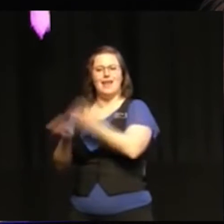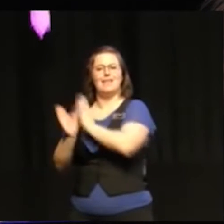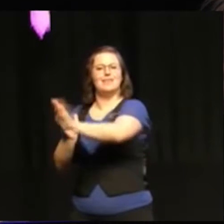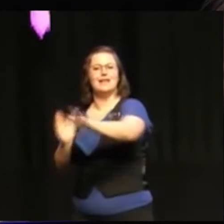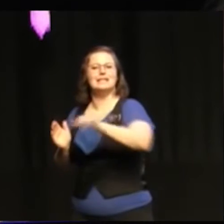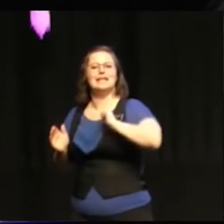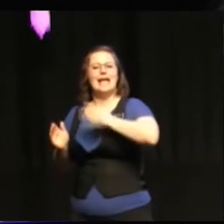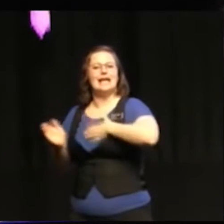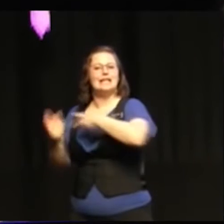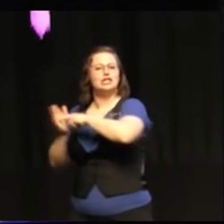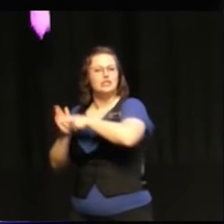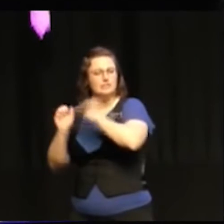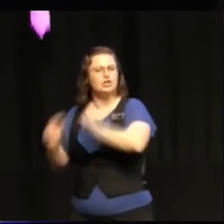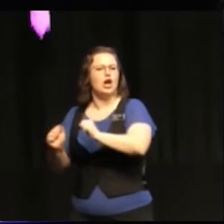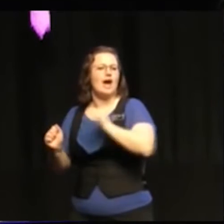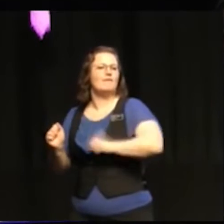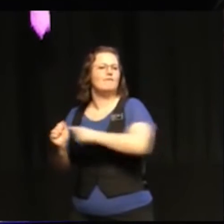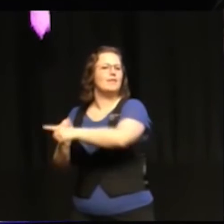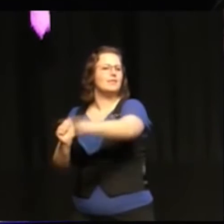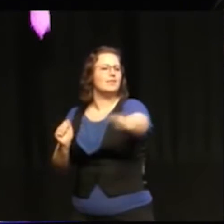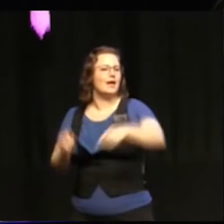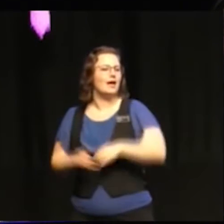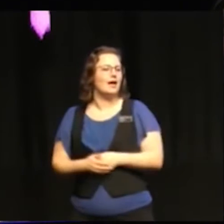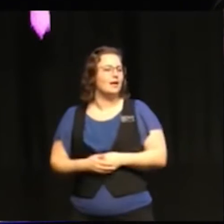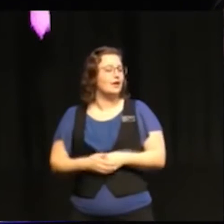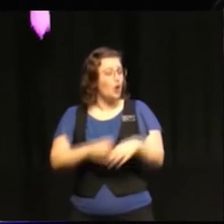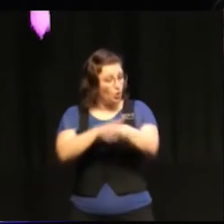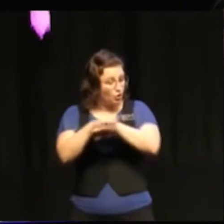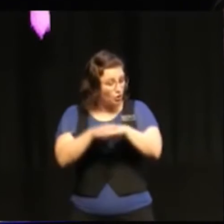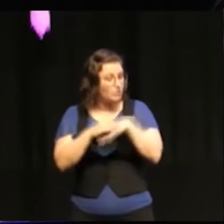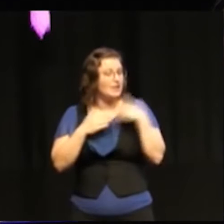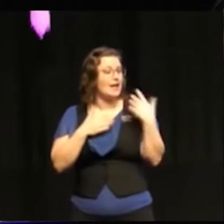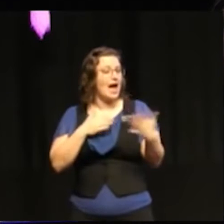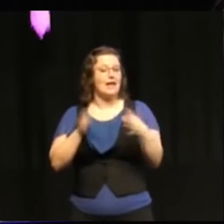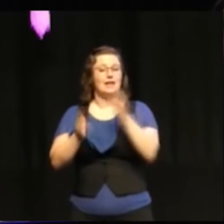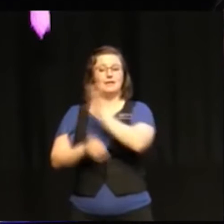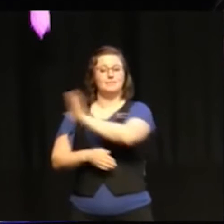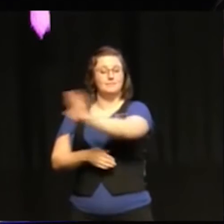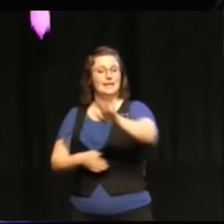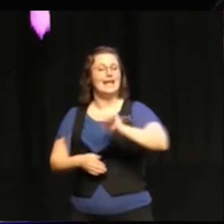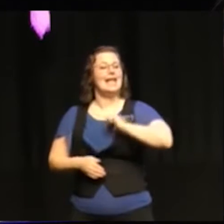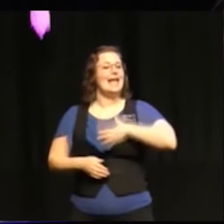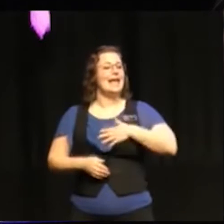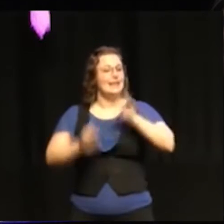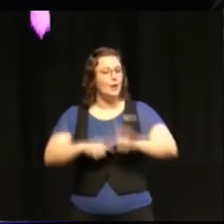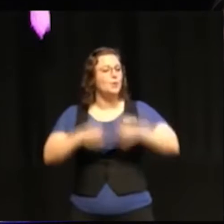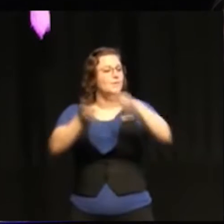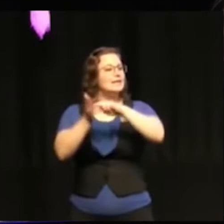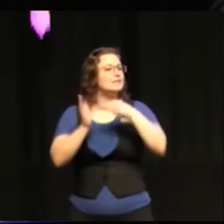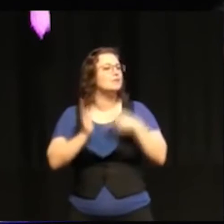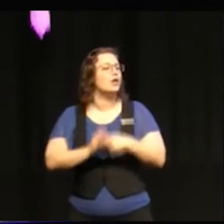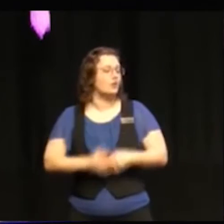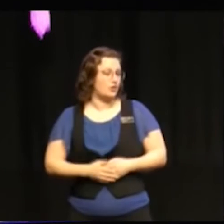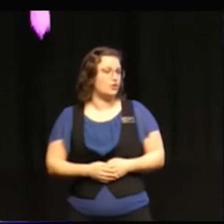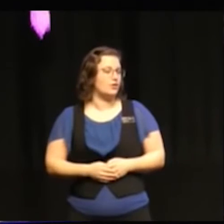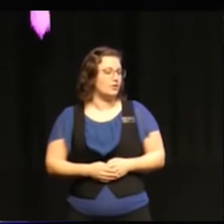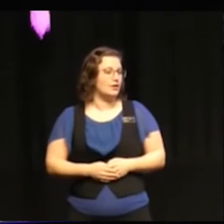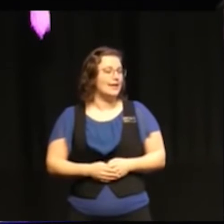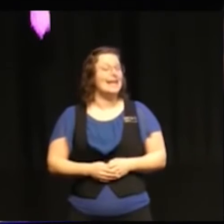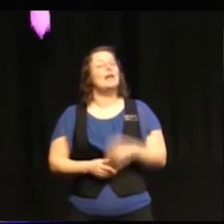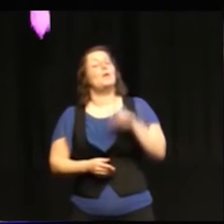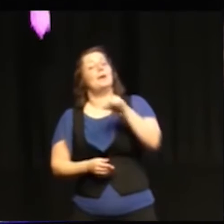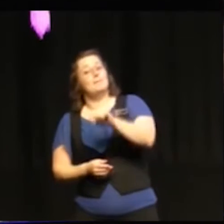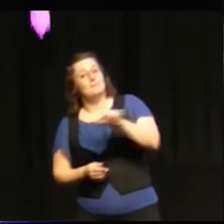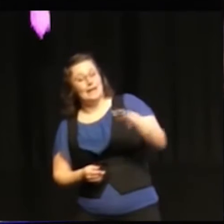egna system och vi ska utgå ifrån ländernas egna utvecklingsplaner. Och ibland